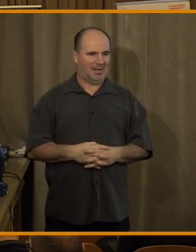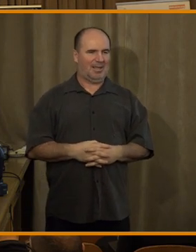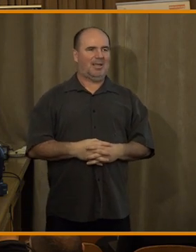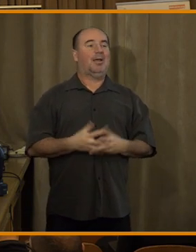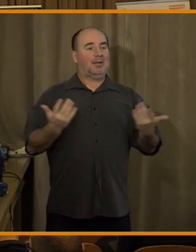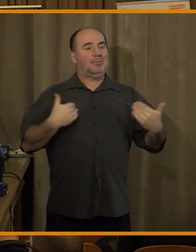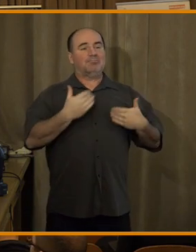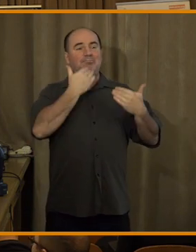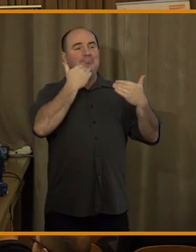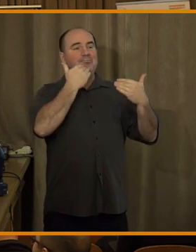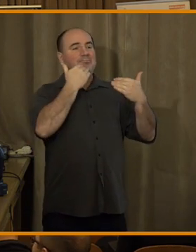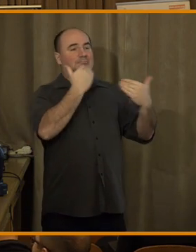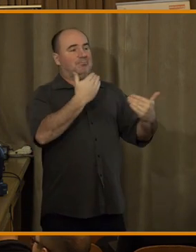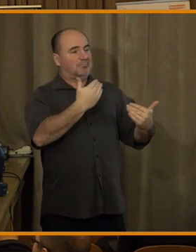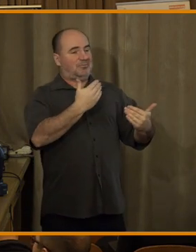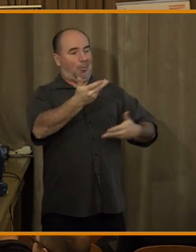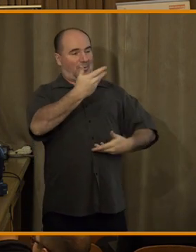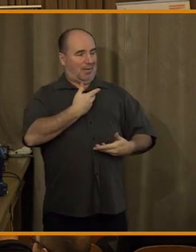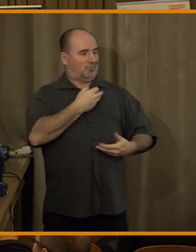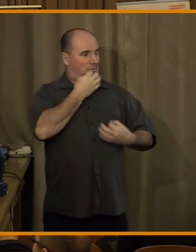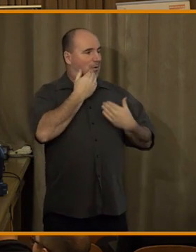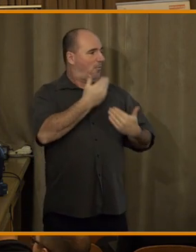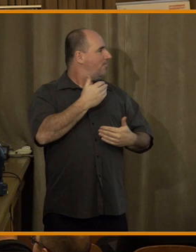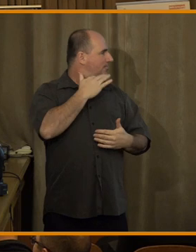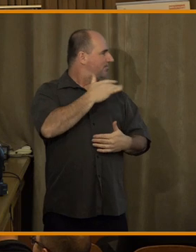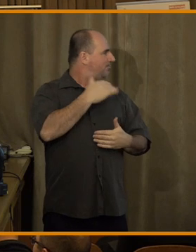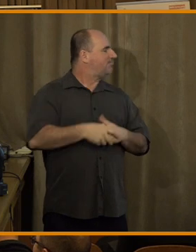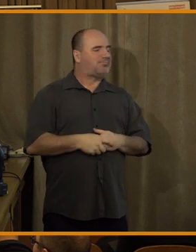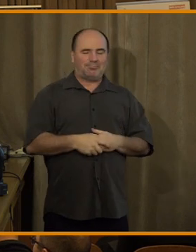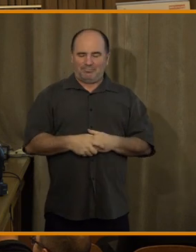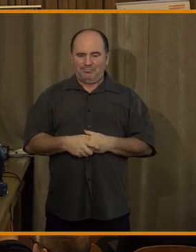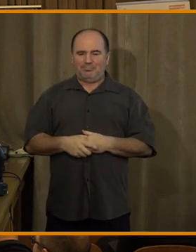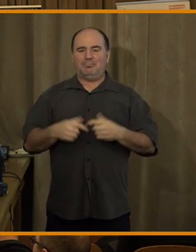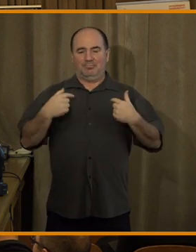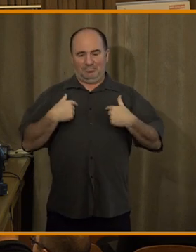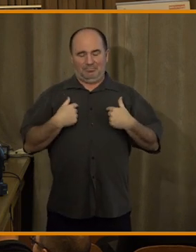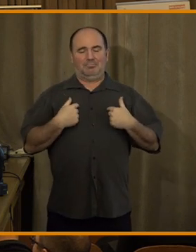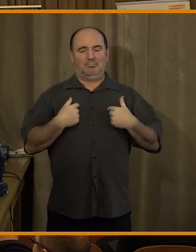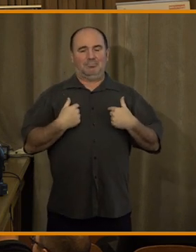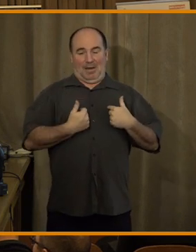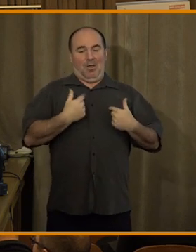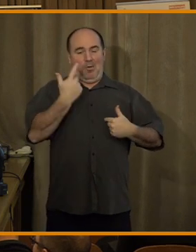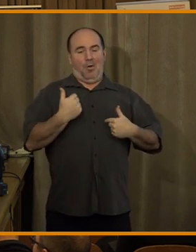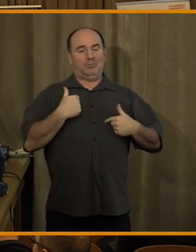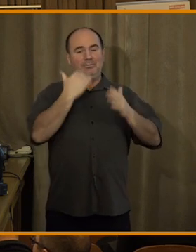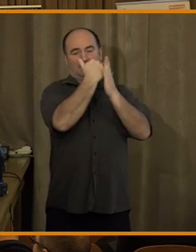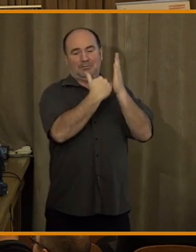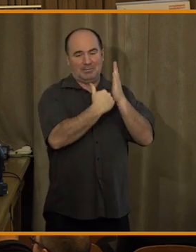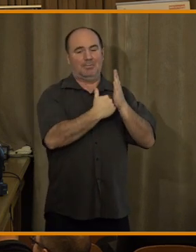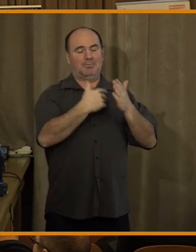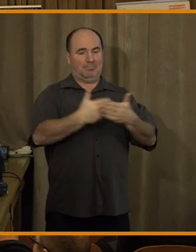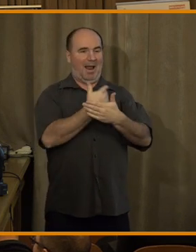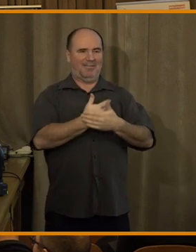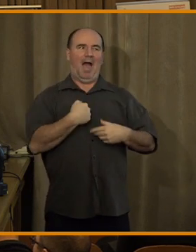Děkuju za slovo, já jsem Jiří Špaček ze seznam zpráv a řeknu vám, co děláme.